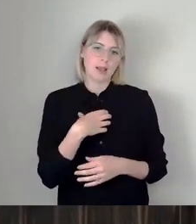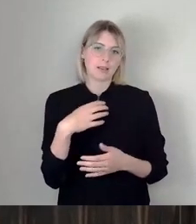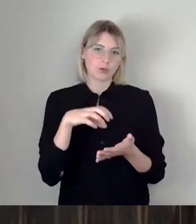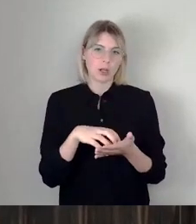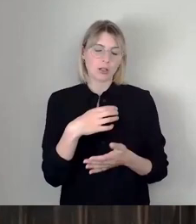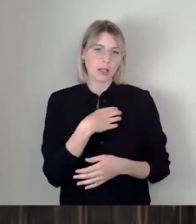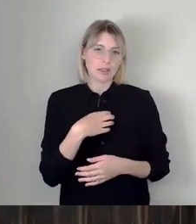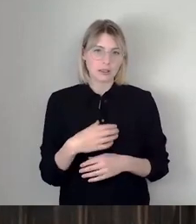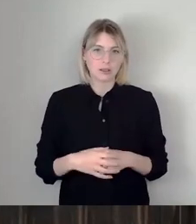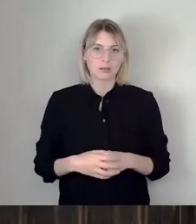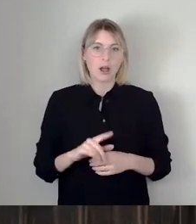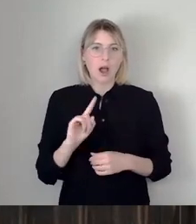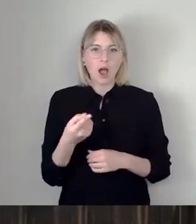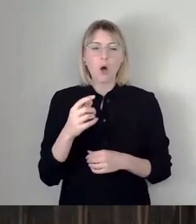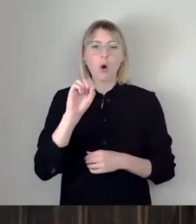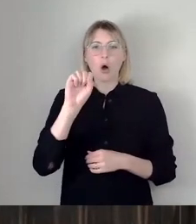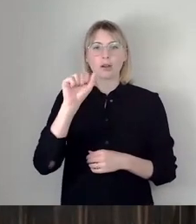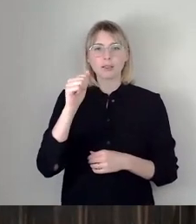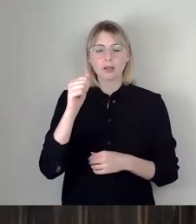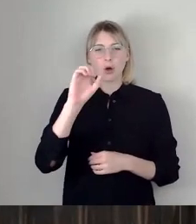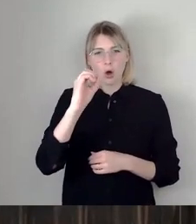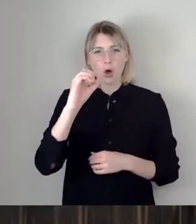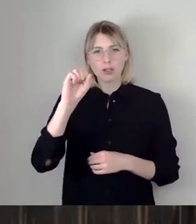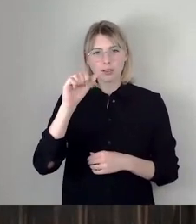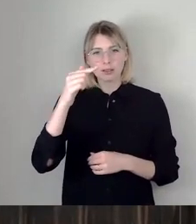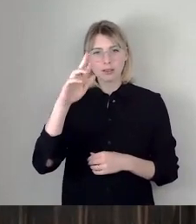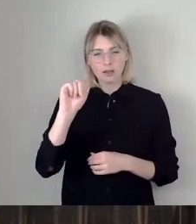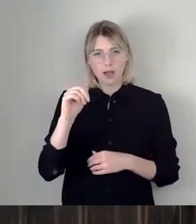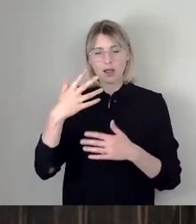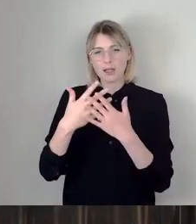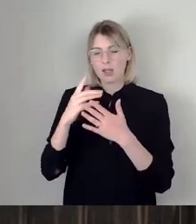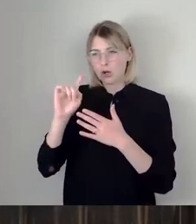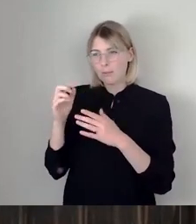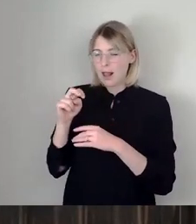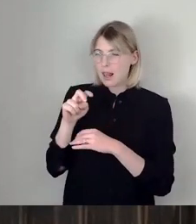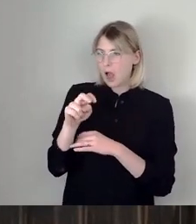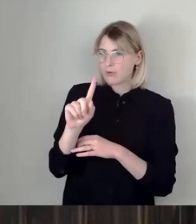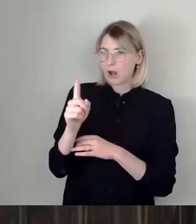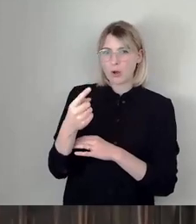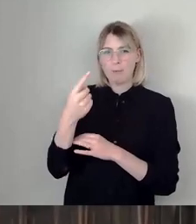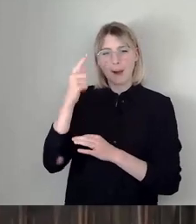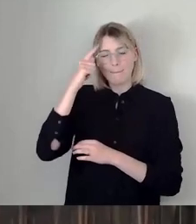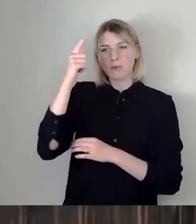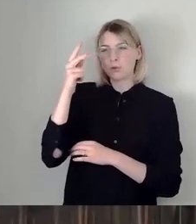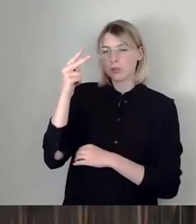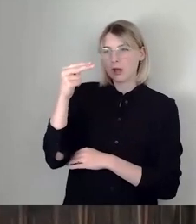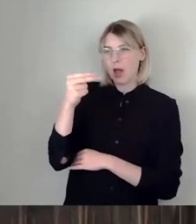habe ich mir auch bewusster nochmal die Haltestellen hier in der Stadt angesehen. Die sind auch verdreckt und